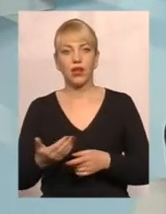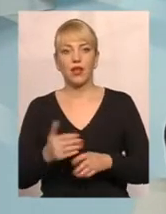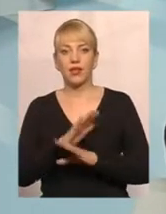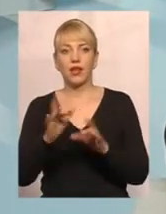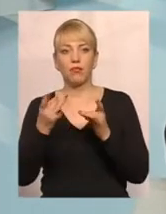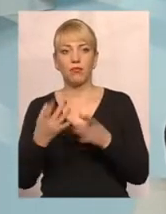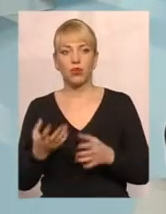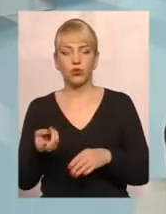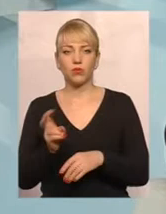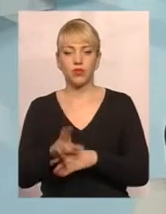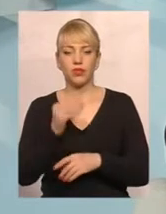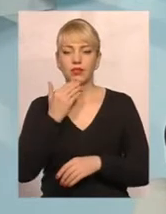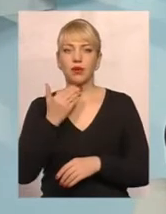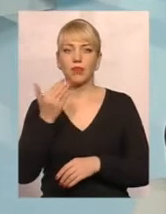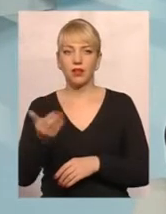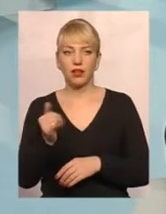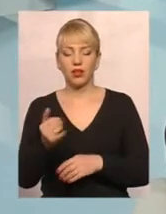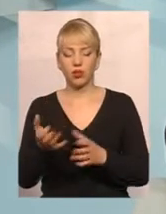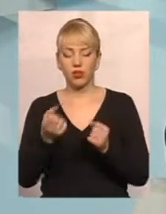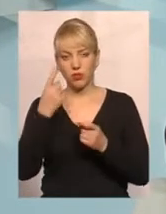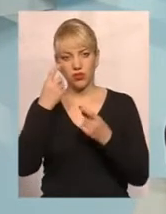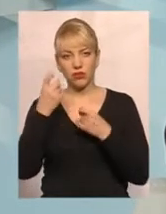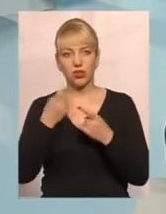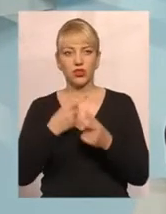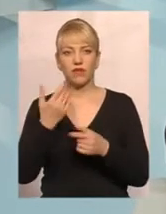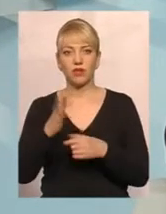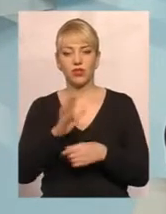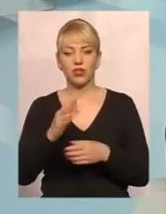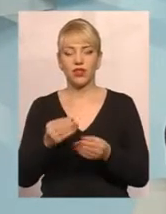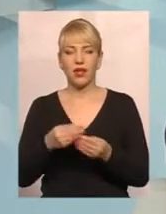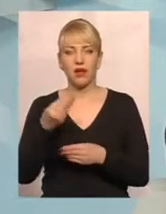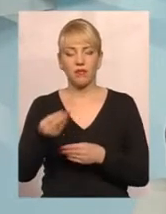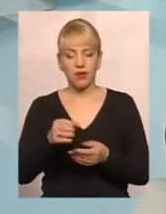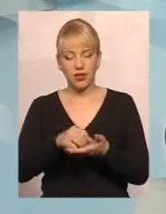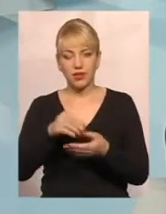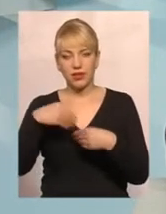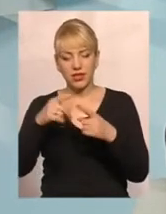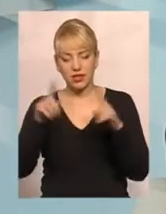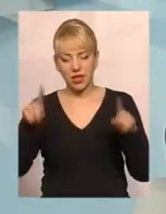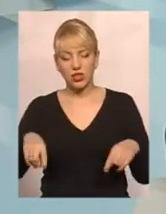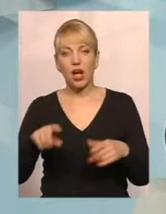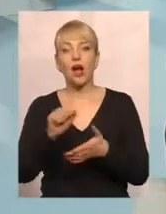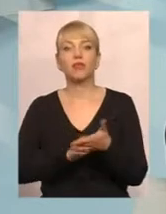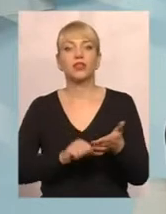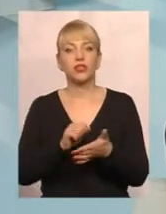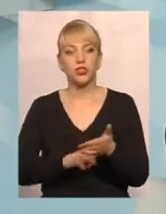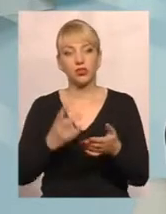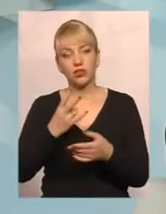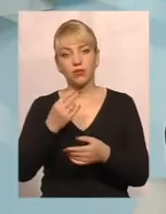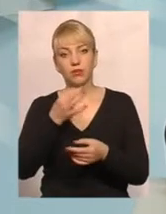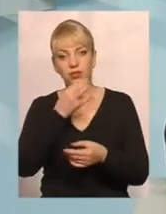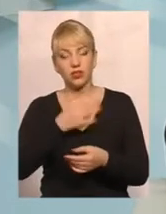просто підійти, запитати і отримати інформацію, що вам ще не призначено, але все-таки, щоб зазначили причину, чому така